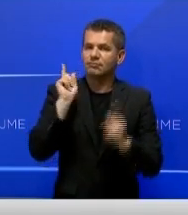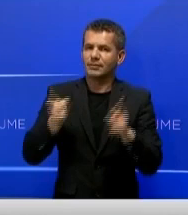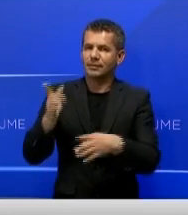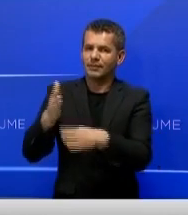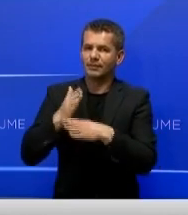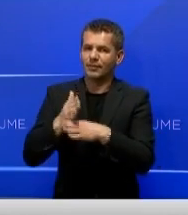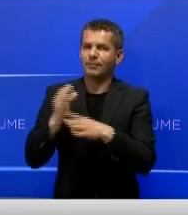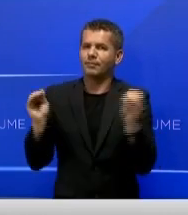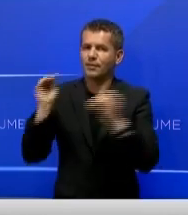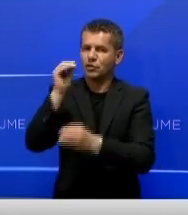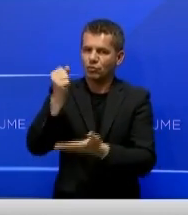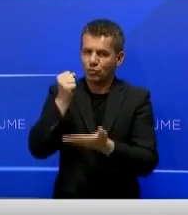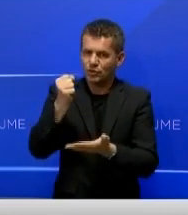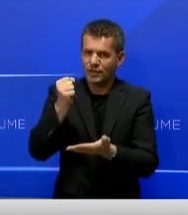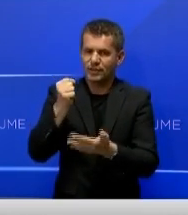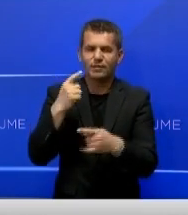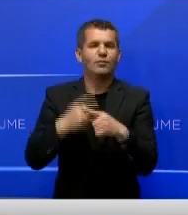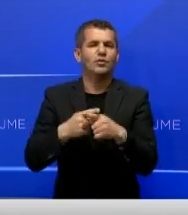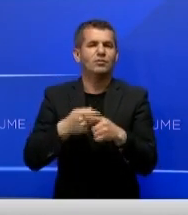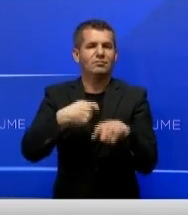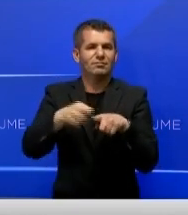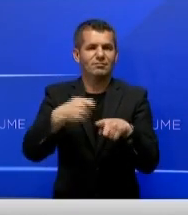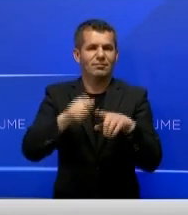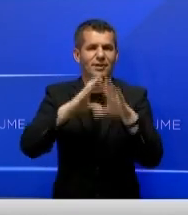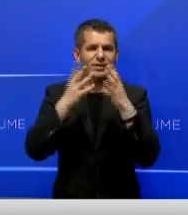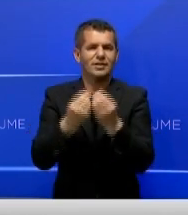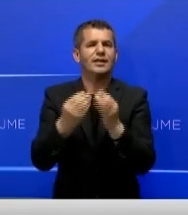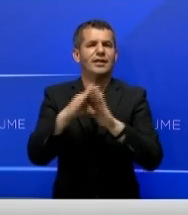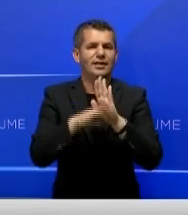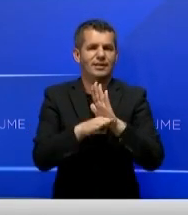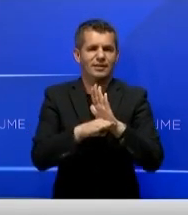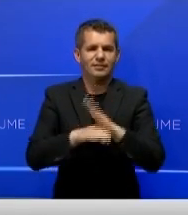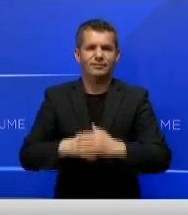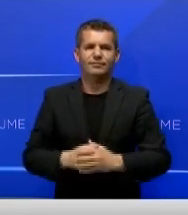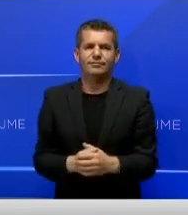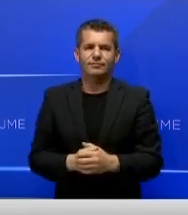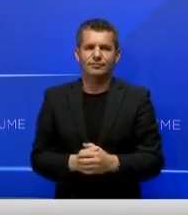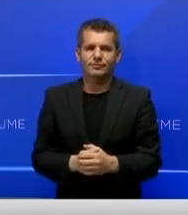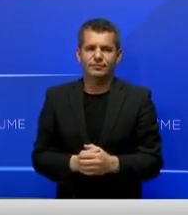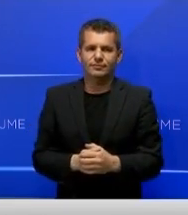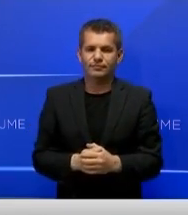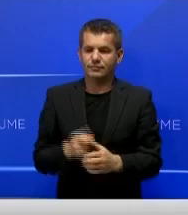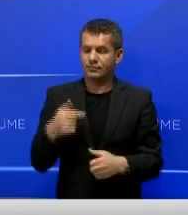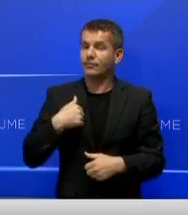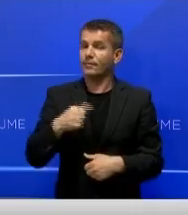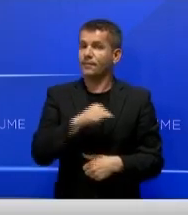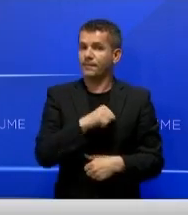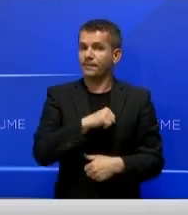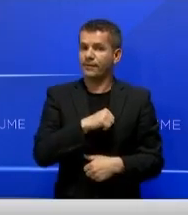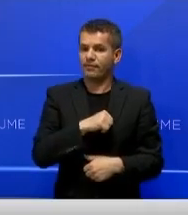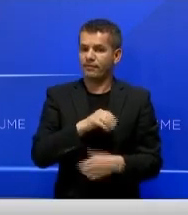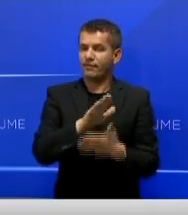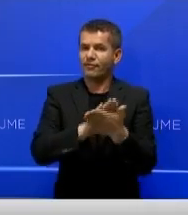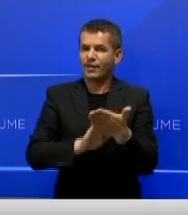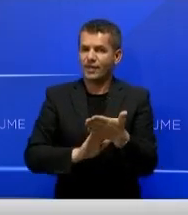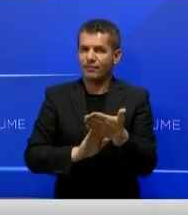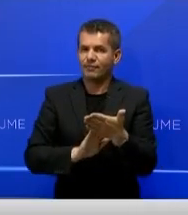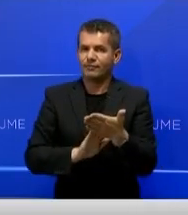mëtë madhe bugjetore dhe përkrahje në regullimin e legislacionit. Interesimi ishte filimisht